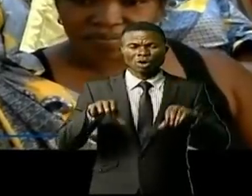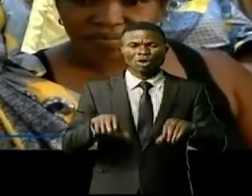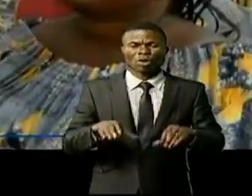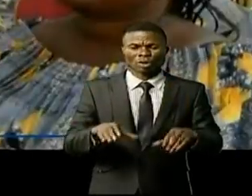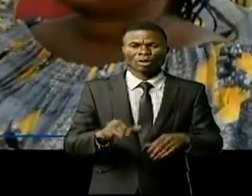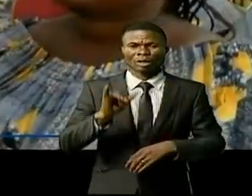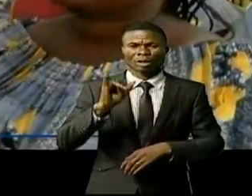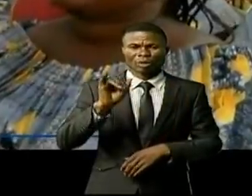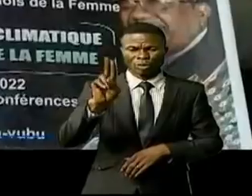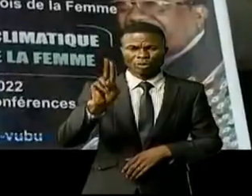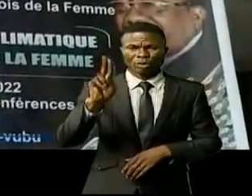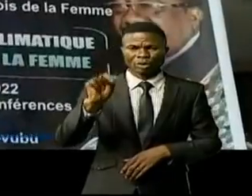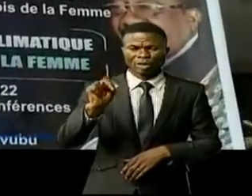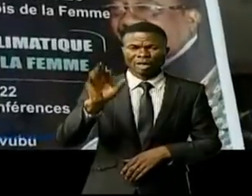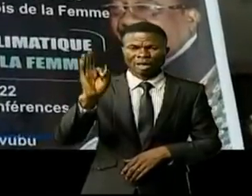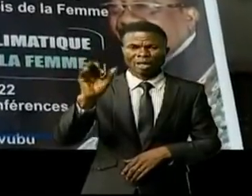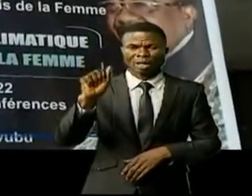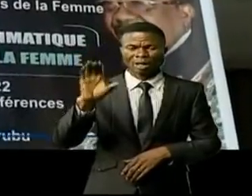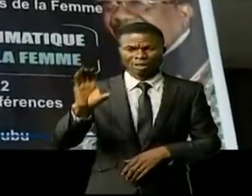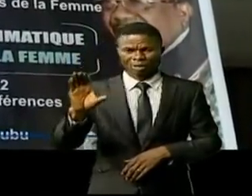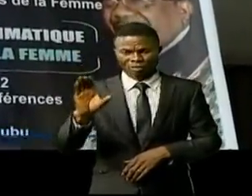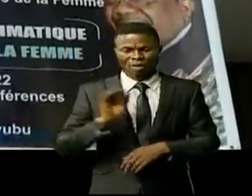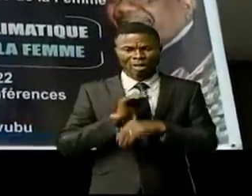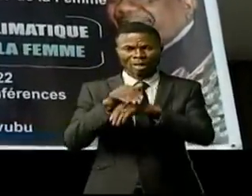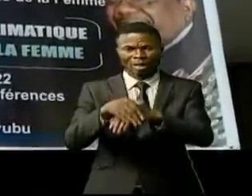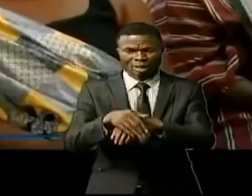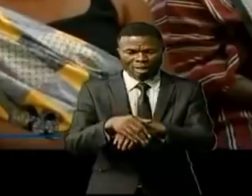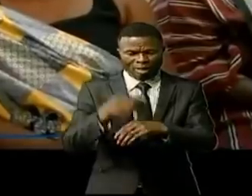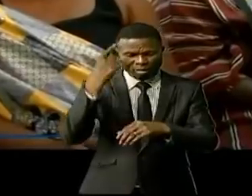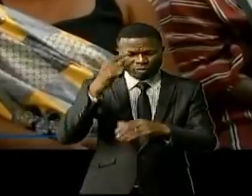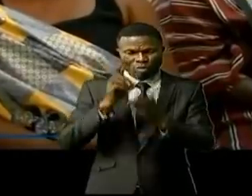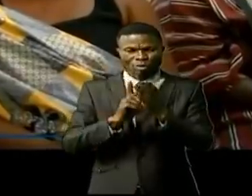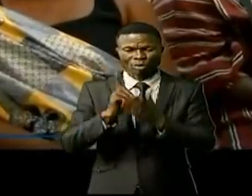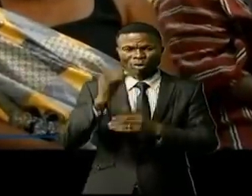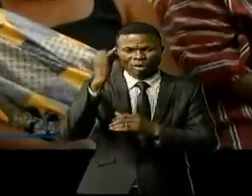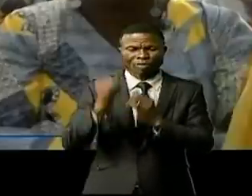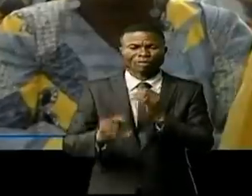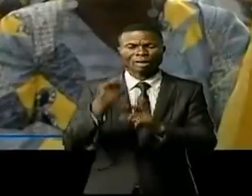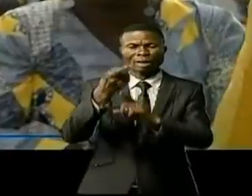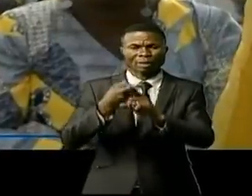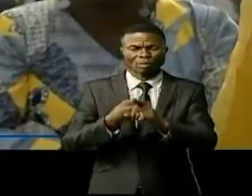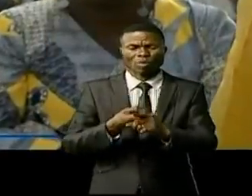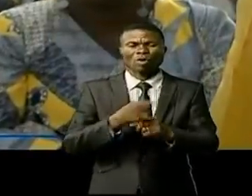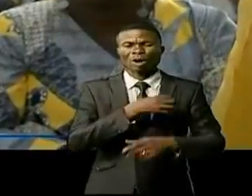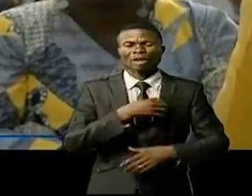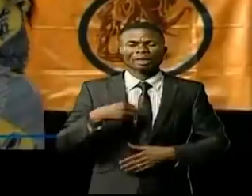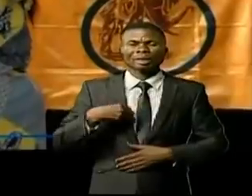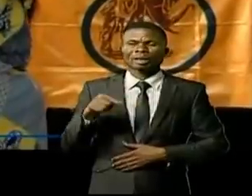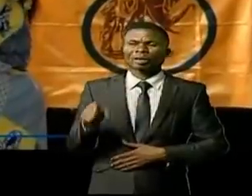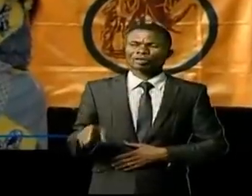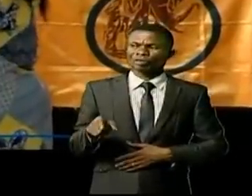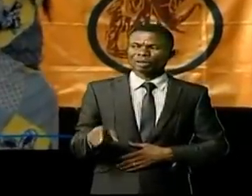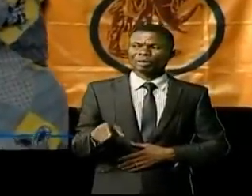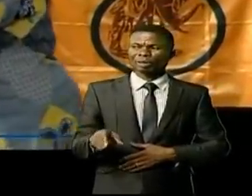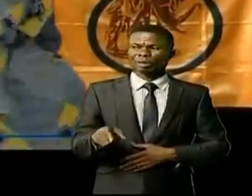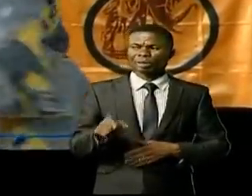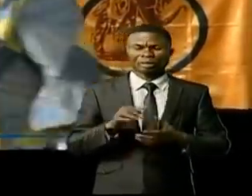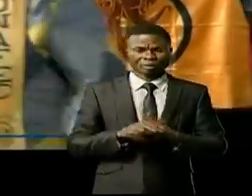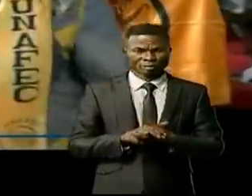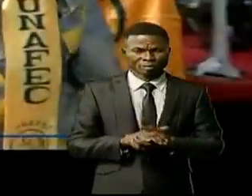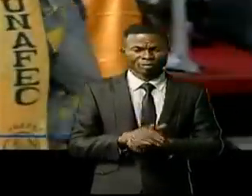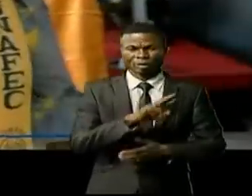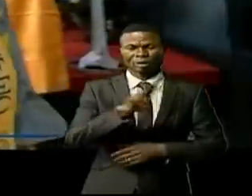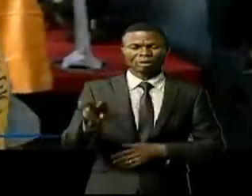Afek, partie chère à feu, les patriarches Gabriel Kiongwa Kumwanza, appelé affectueusement Baba, l'ont prouvé ces vendredi 1er avril